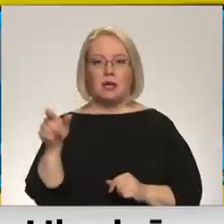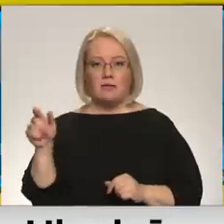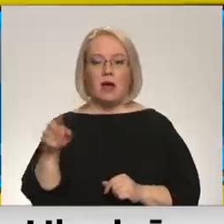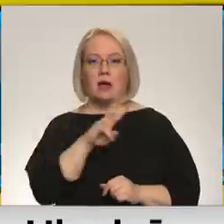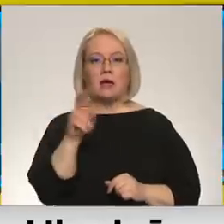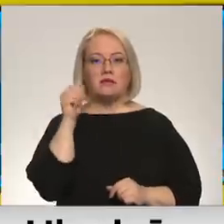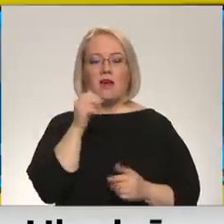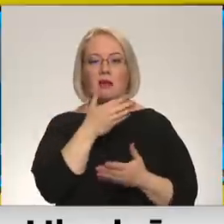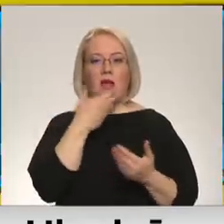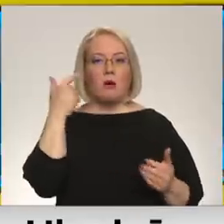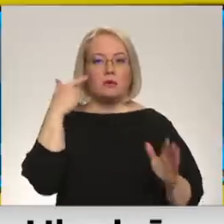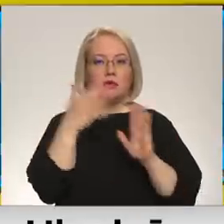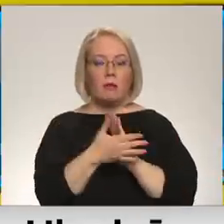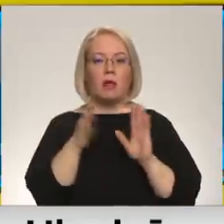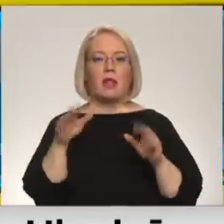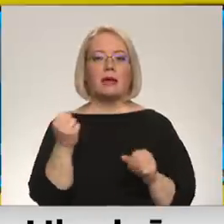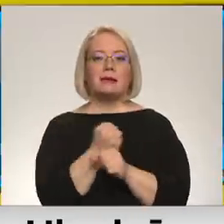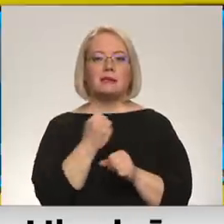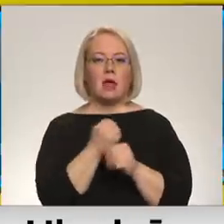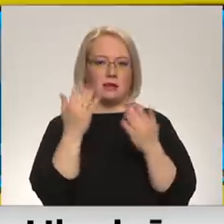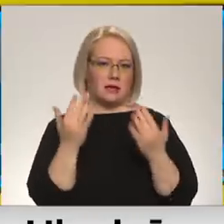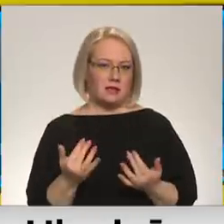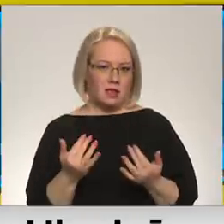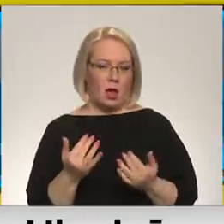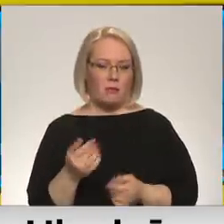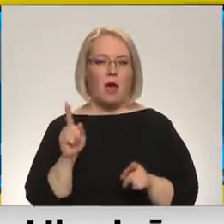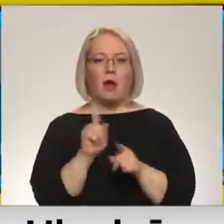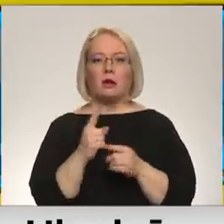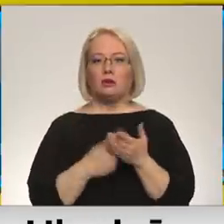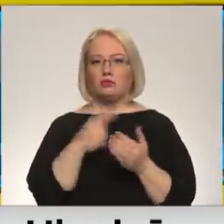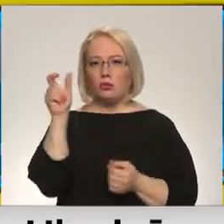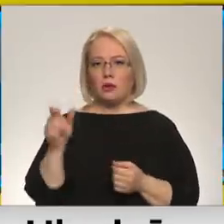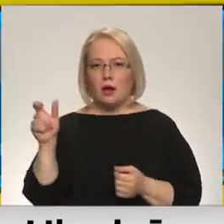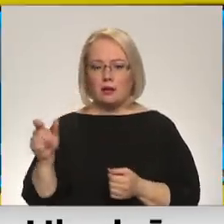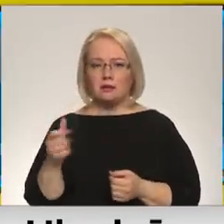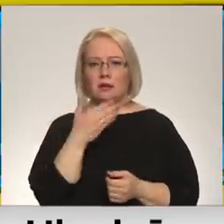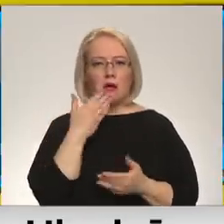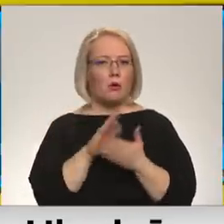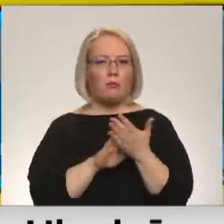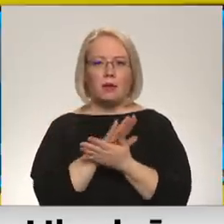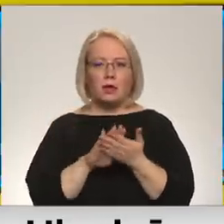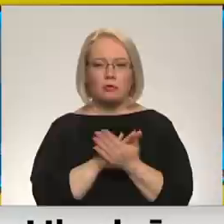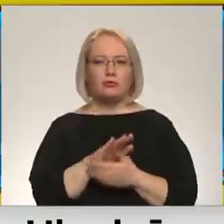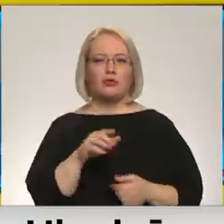sapratuši kaut ko, izdara secinājumus. Nekad, teiksim, arī žurnālisti nav bijuši tik